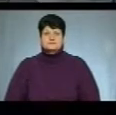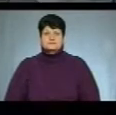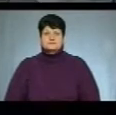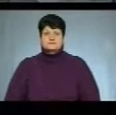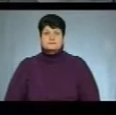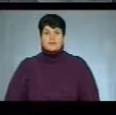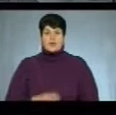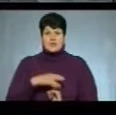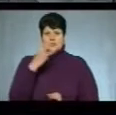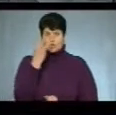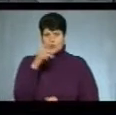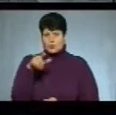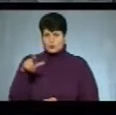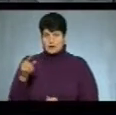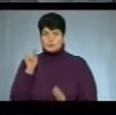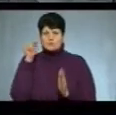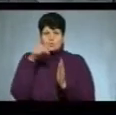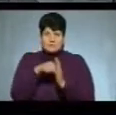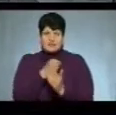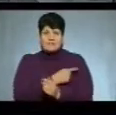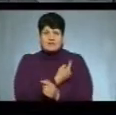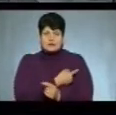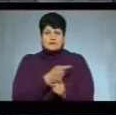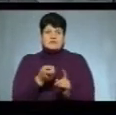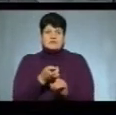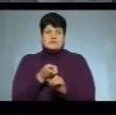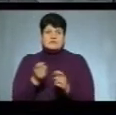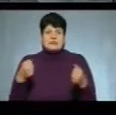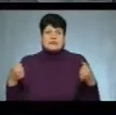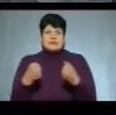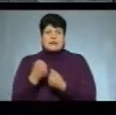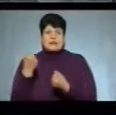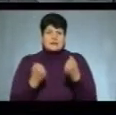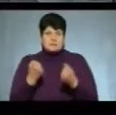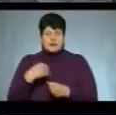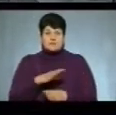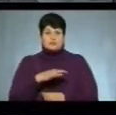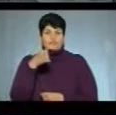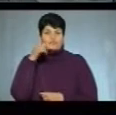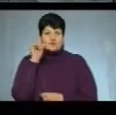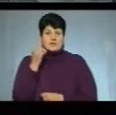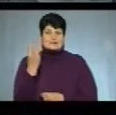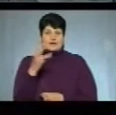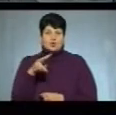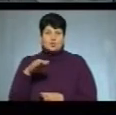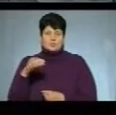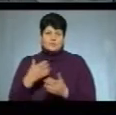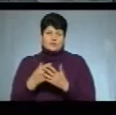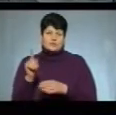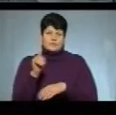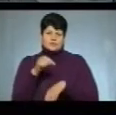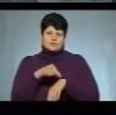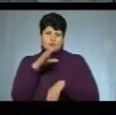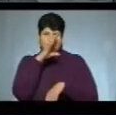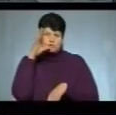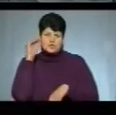Трої людей потрапили до лікарні внаслідок дорожньої транспортної пригоди, яка сталася вчора, 3 лютого, близько першої години ночі